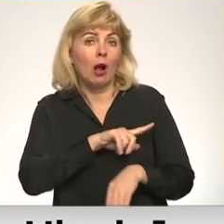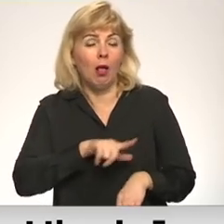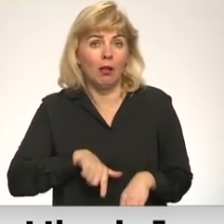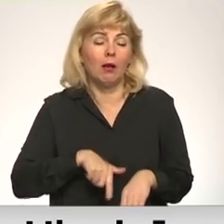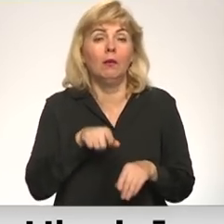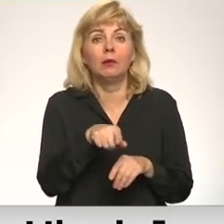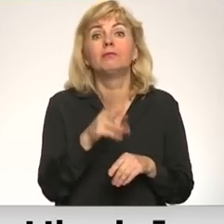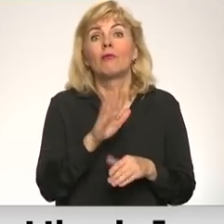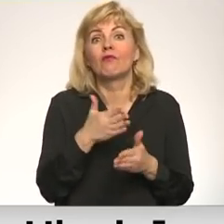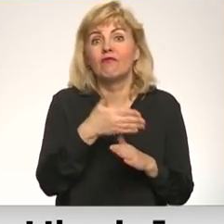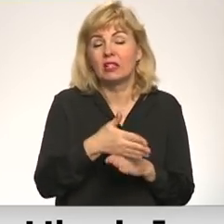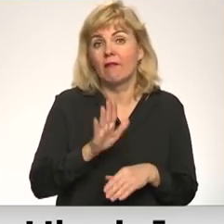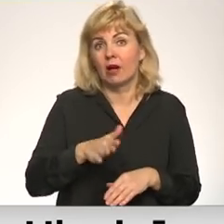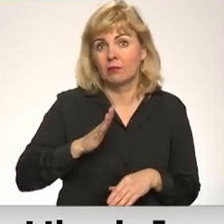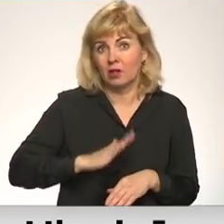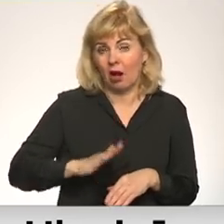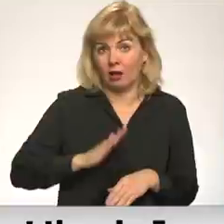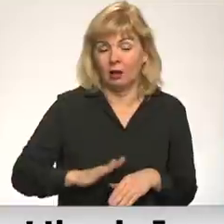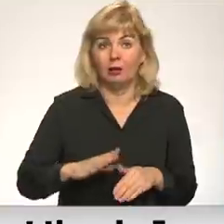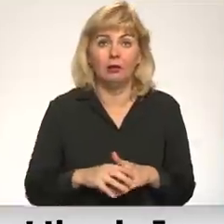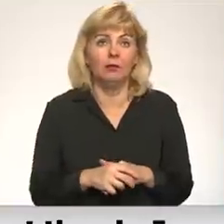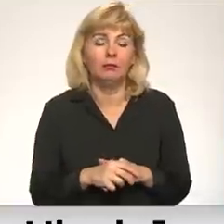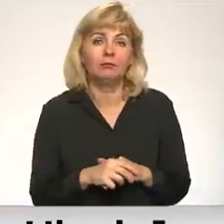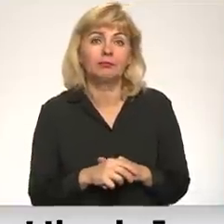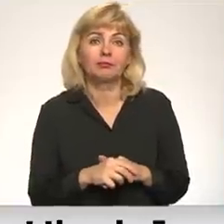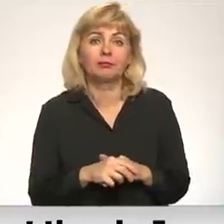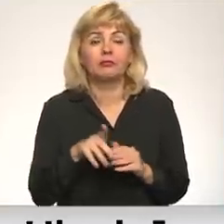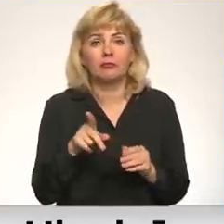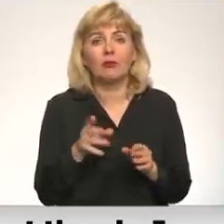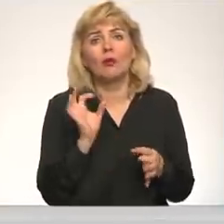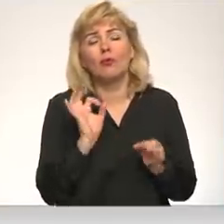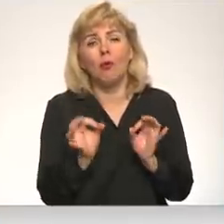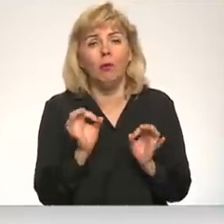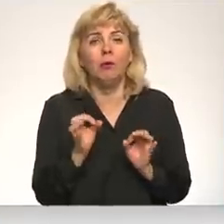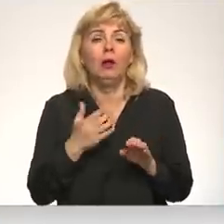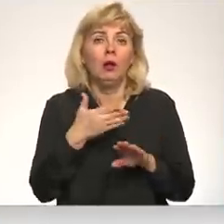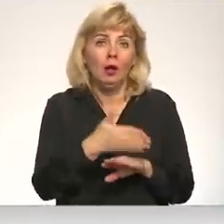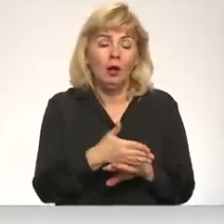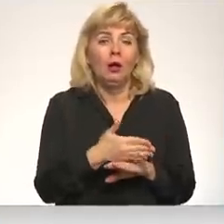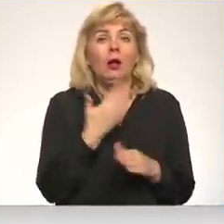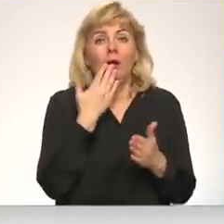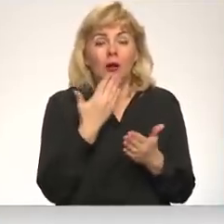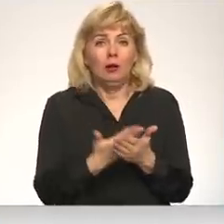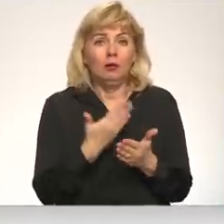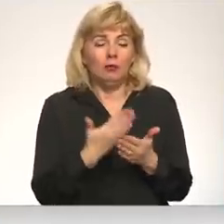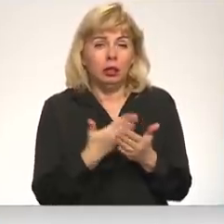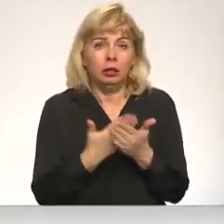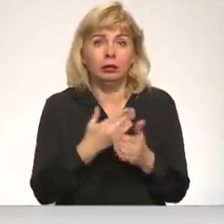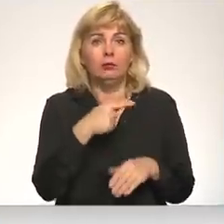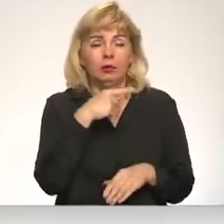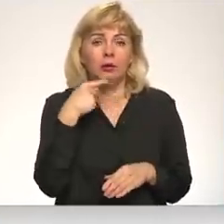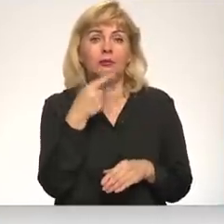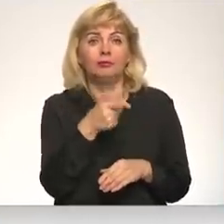Ko mēs no šīs vizītes varam sagaidīt? Tā ir simboliska vizīte skaidri, signalizējot Krievijai, ka